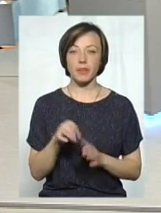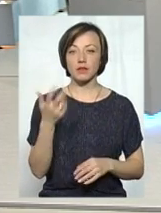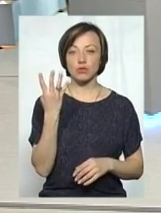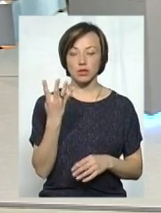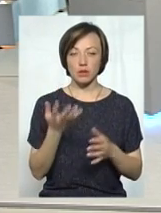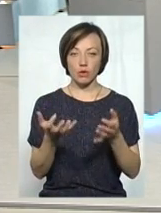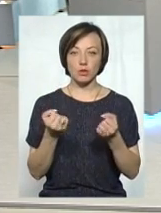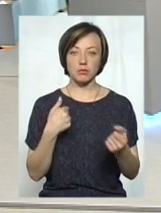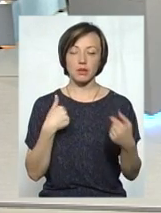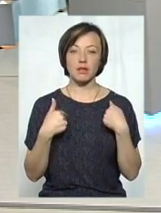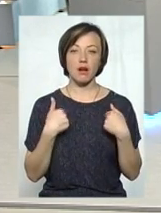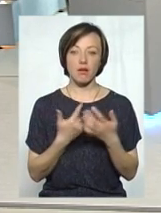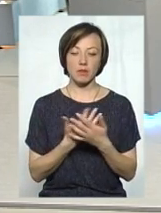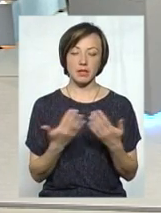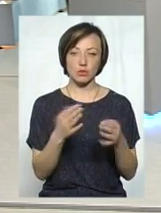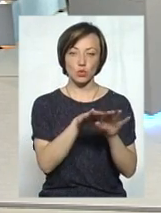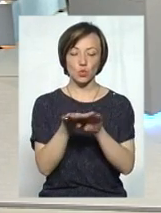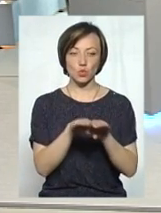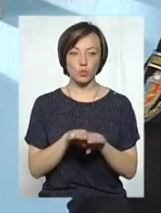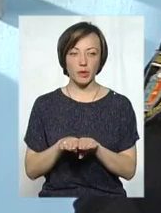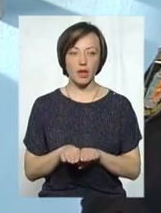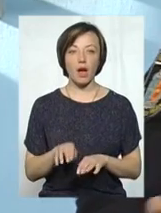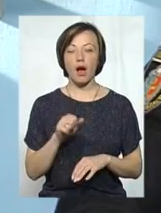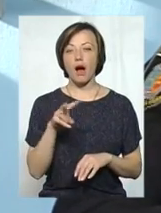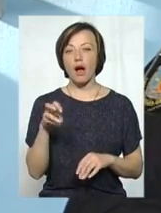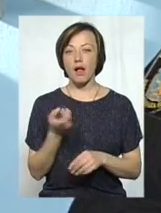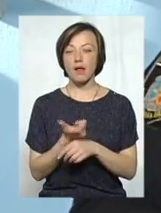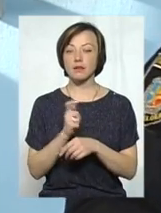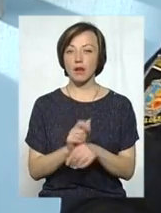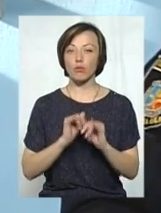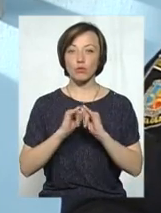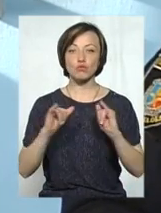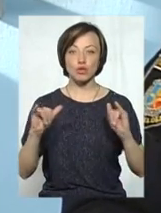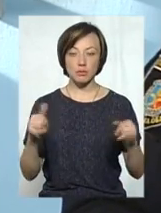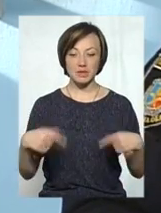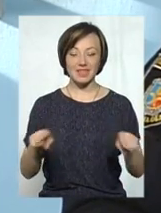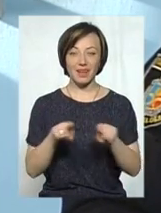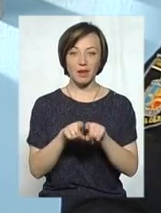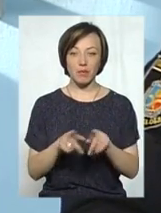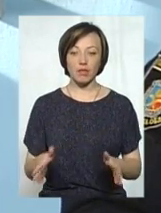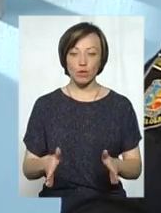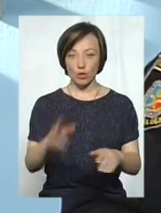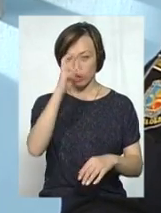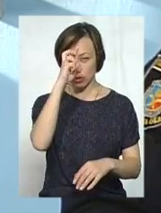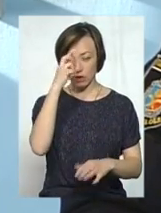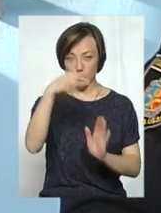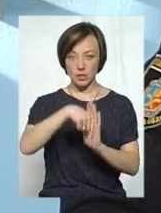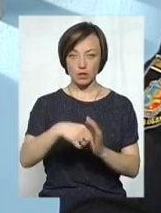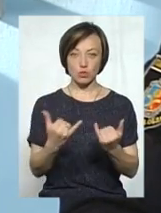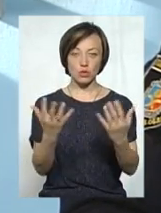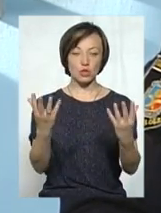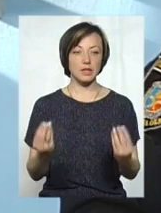отримали травми різного ступеня. Але найпоширенішими на дорогах державного значення на